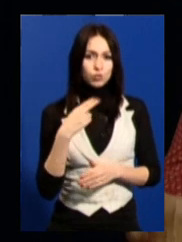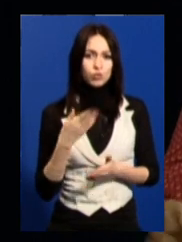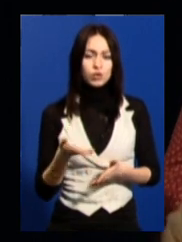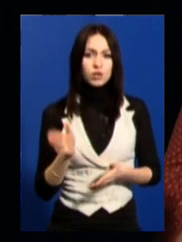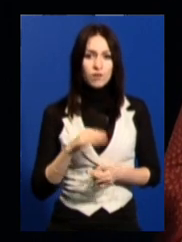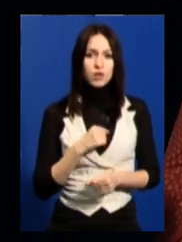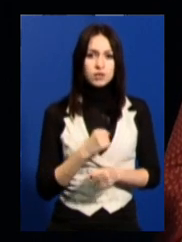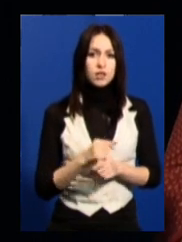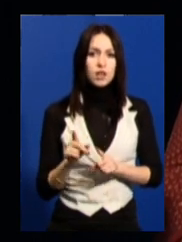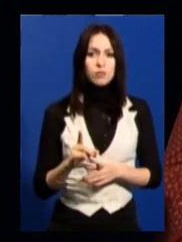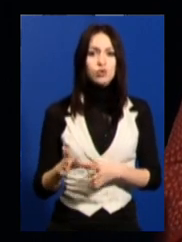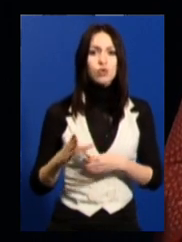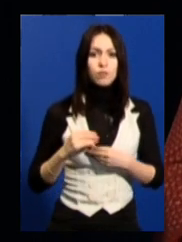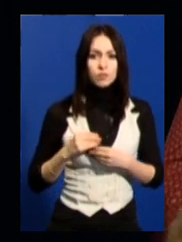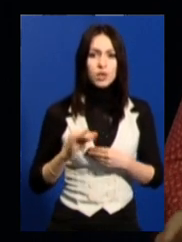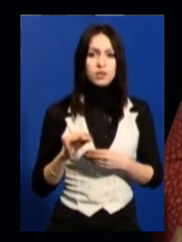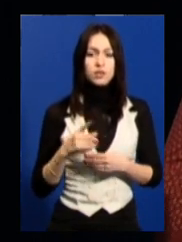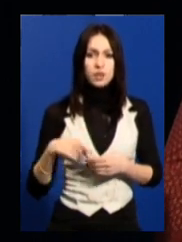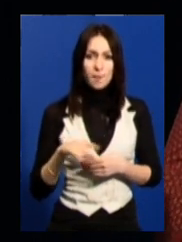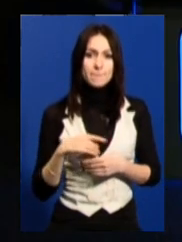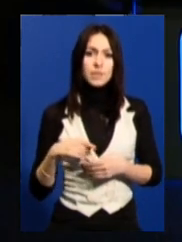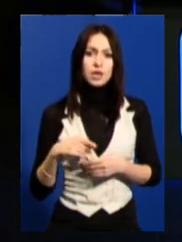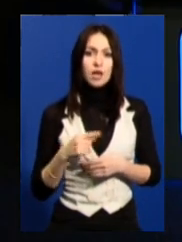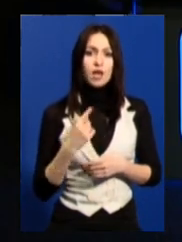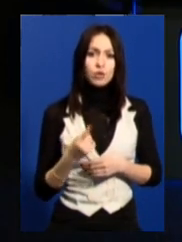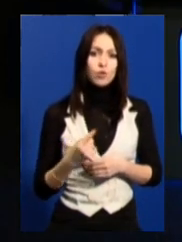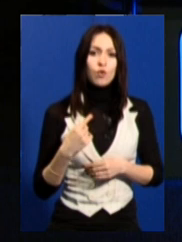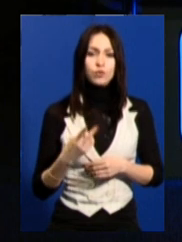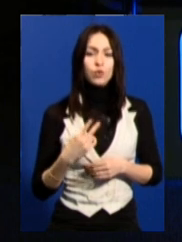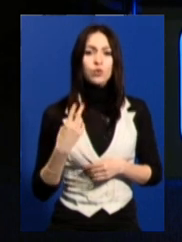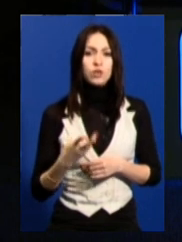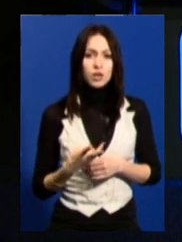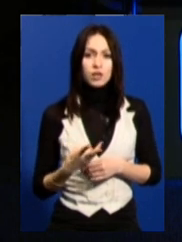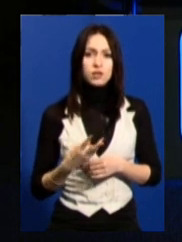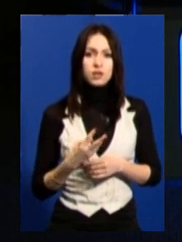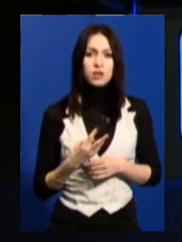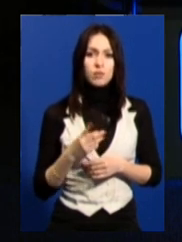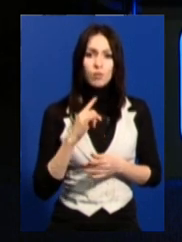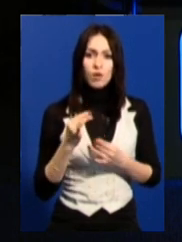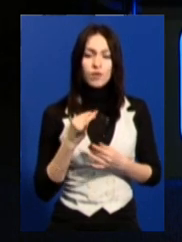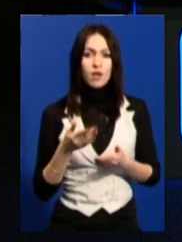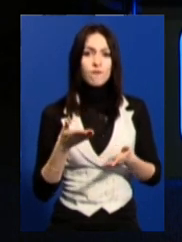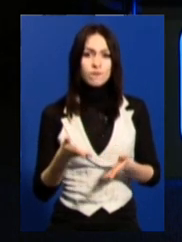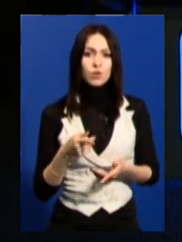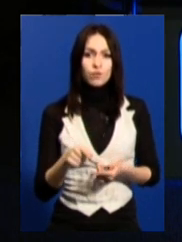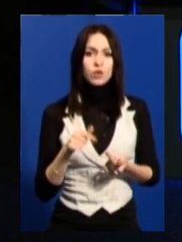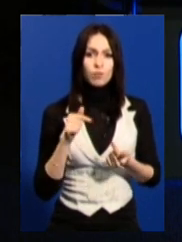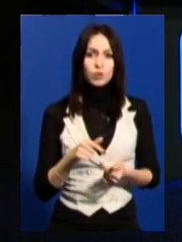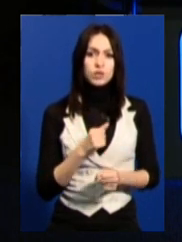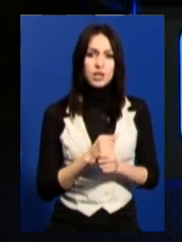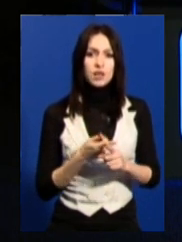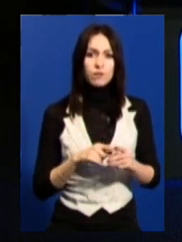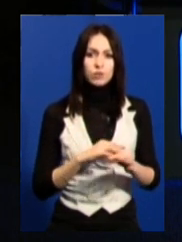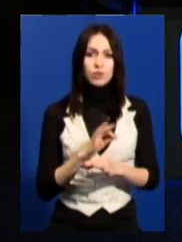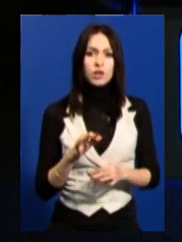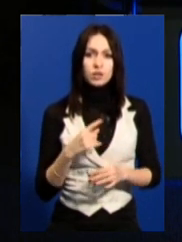зробимо щось разом. І ми там одне, друге, третє поговорили, ось це підходи, робимо цей проєкт, де